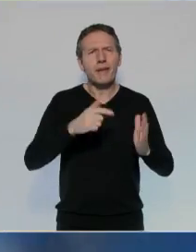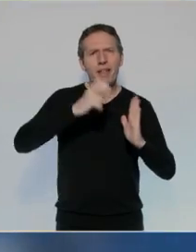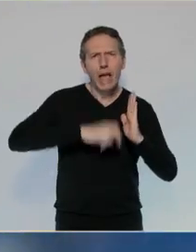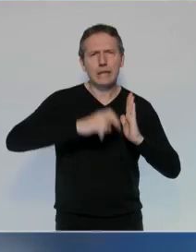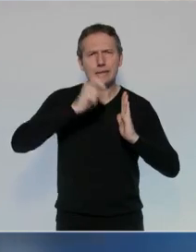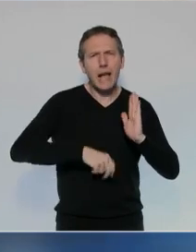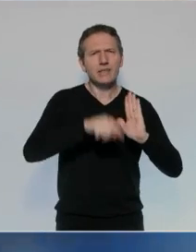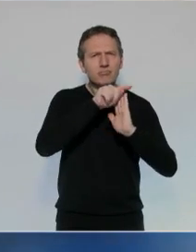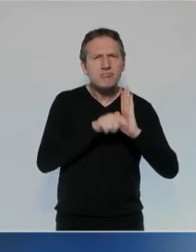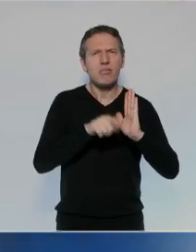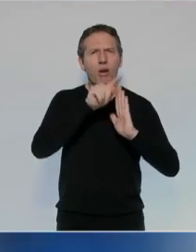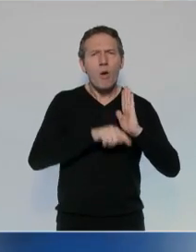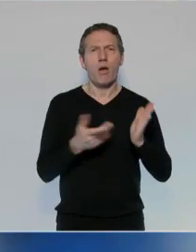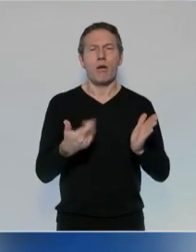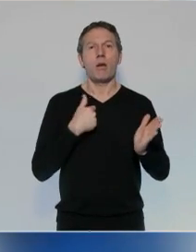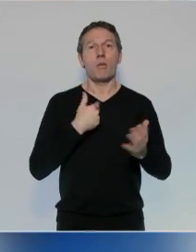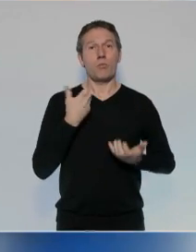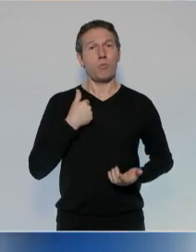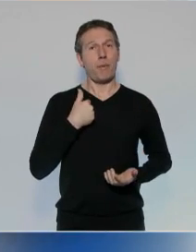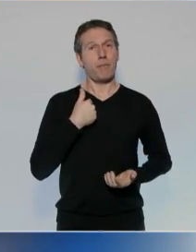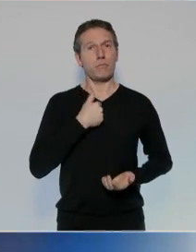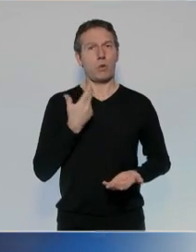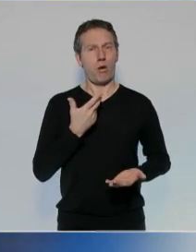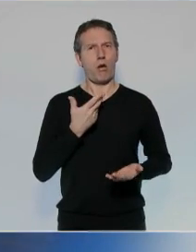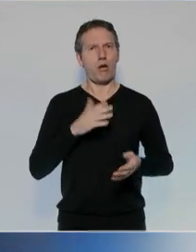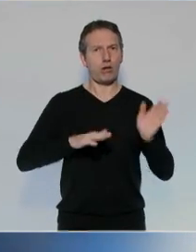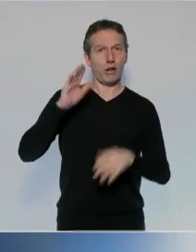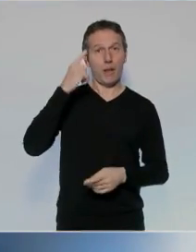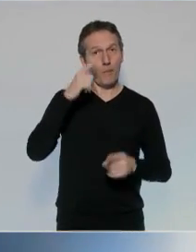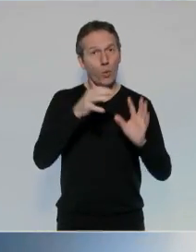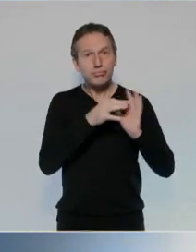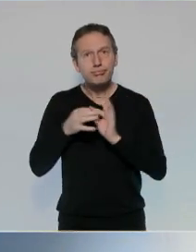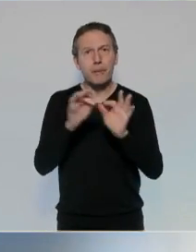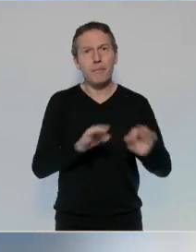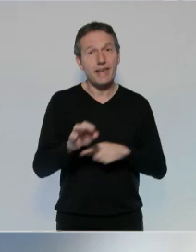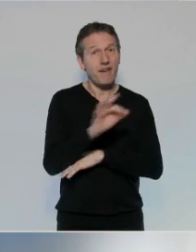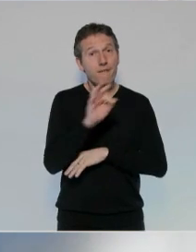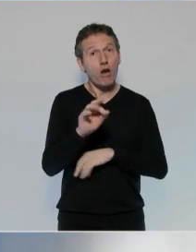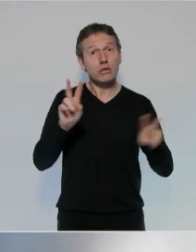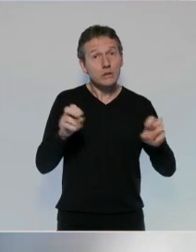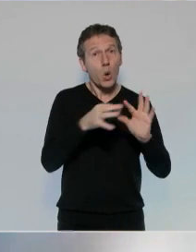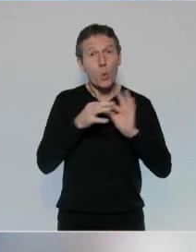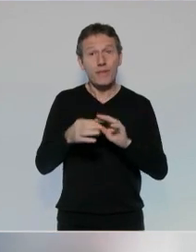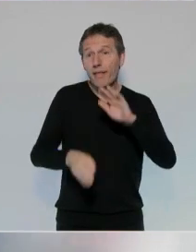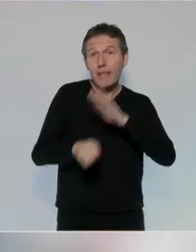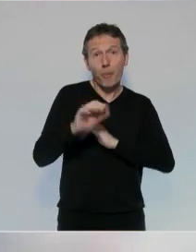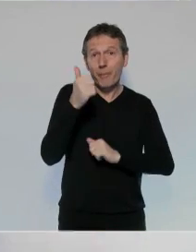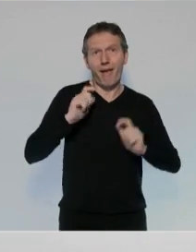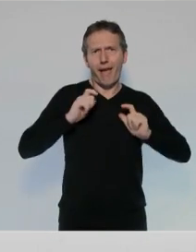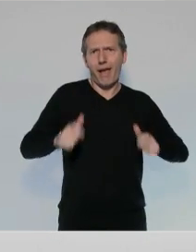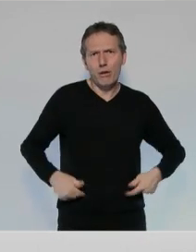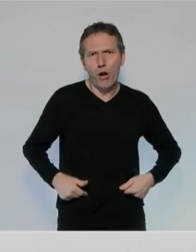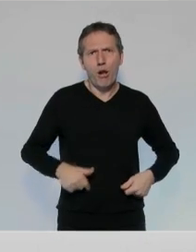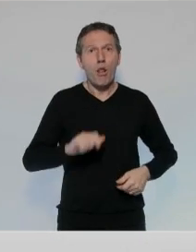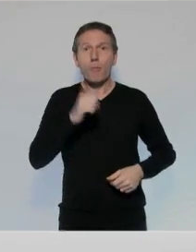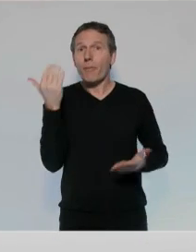des taxes et des réglementations. Je suis le candidat de l'unité de notre nation. La France unie se joue dès l'école.